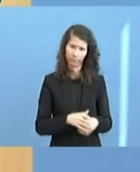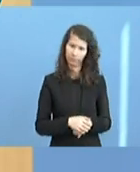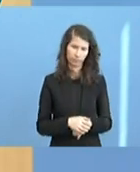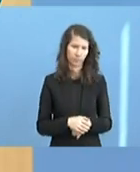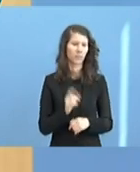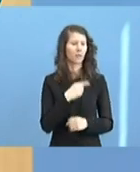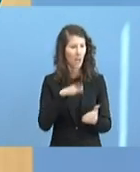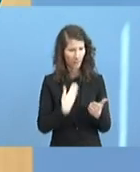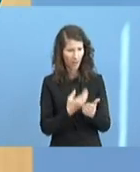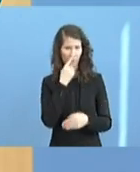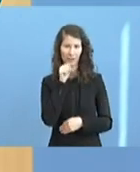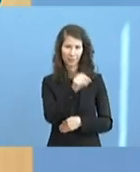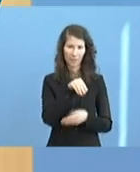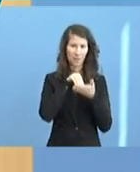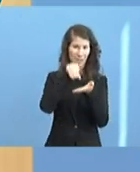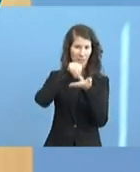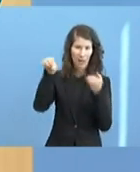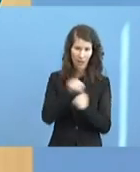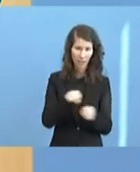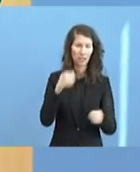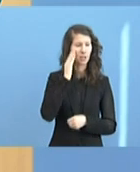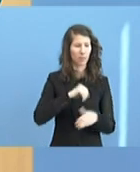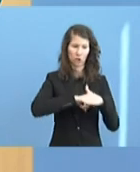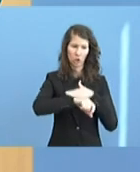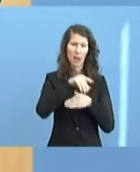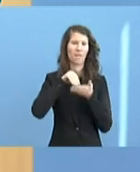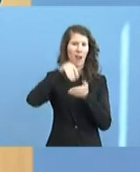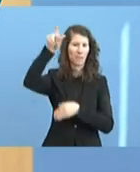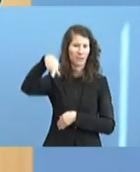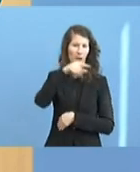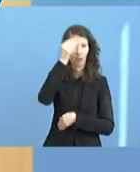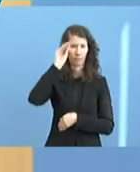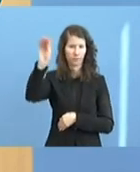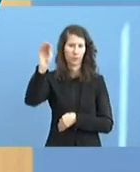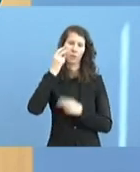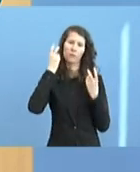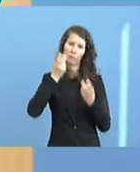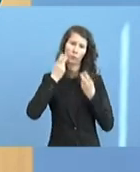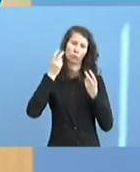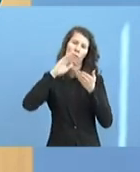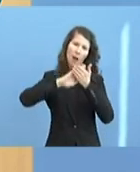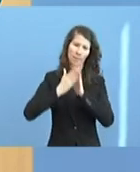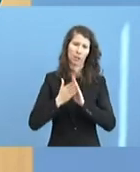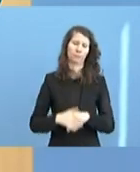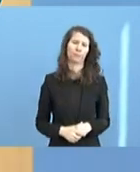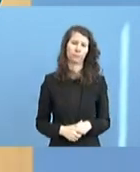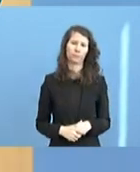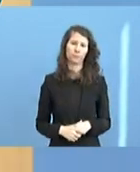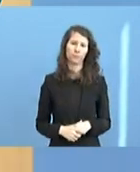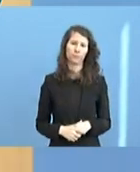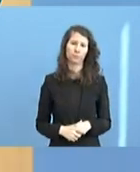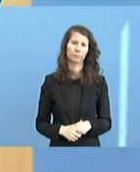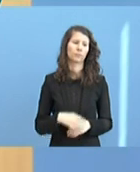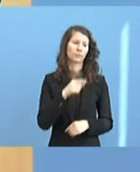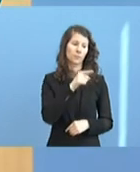zahlen können, sich frühzeitig mit den Vermietern in Verbindung zu setzen, um da zu Lösungen zu kommen. Und nachweisen müssen